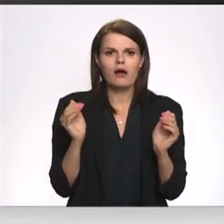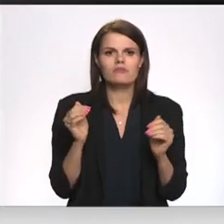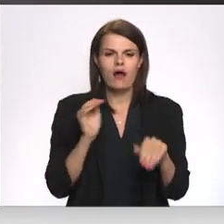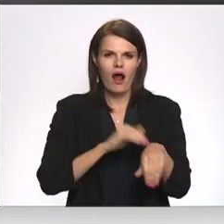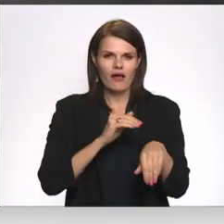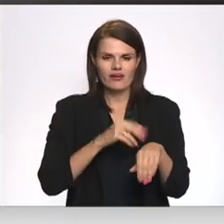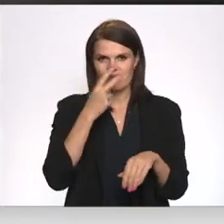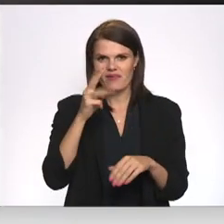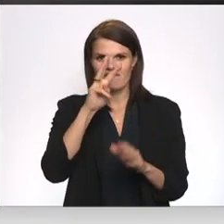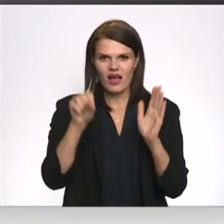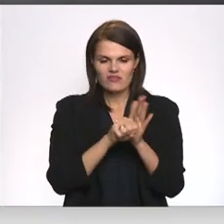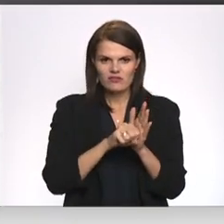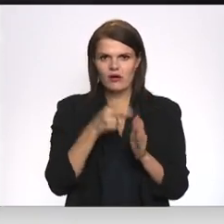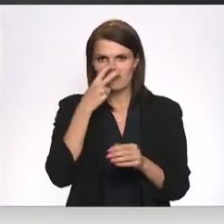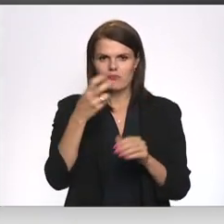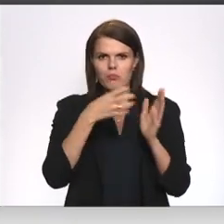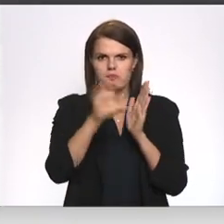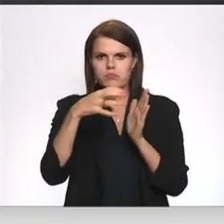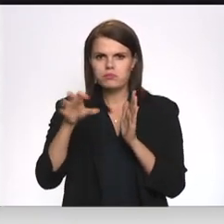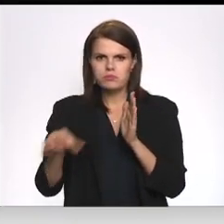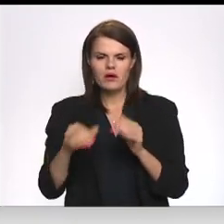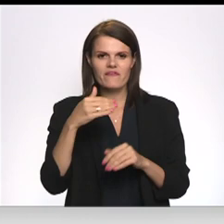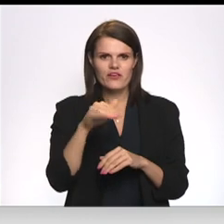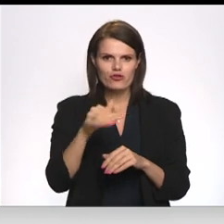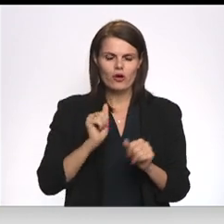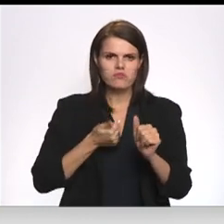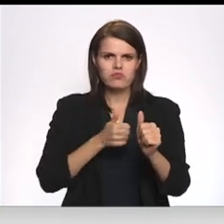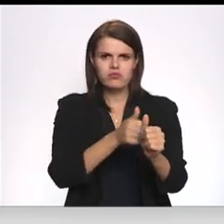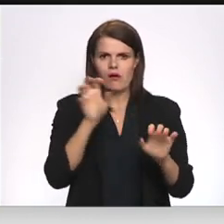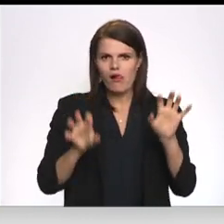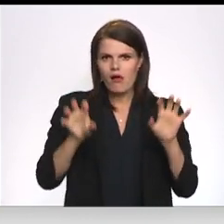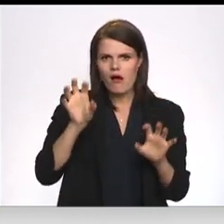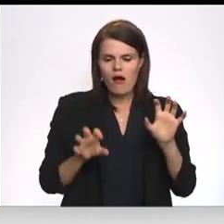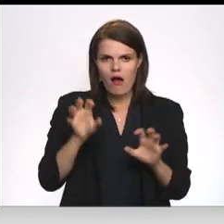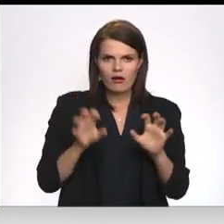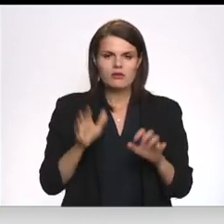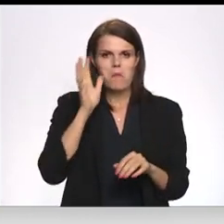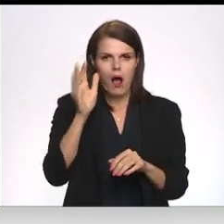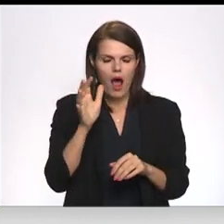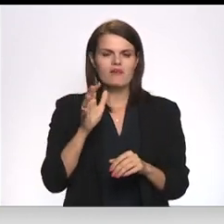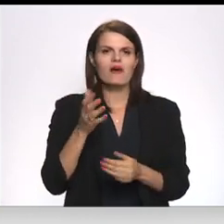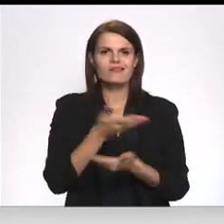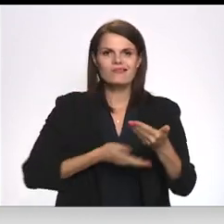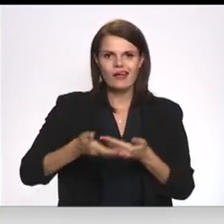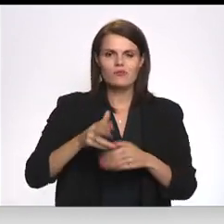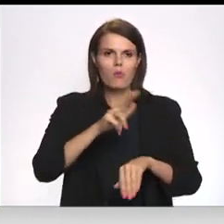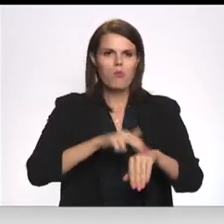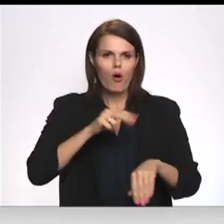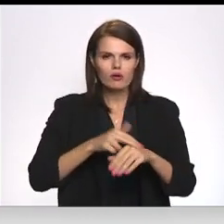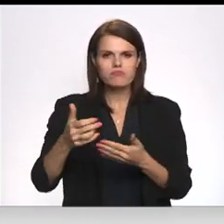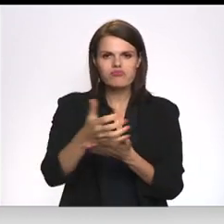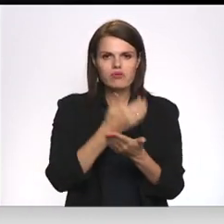saziņas vietnē WhatsApp daudzkārt bija pārpublicēts video ar pakaļdzīšanos lācim. Pārvalde sadarbībā ar valsts policiju ir savākus